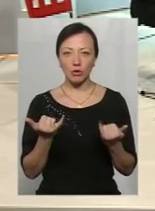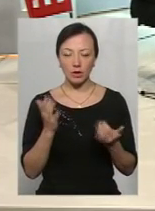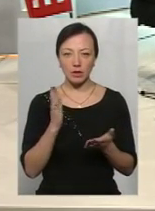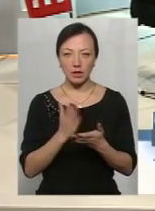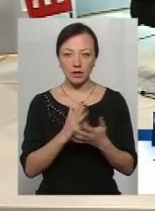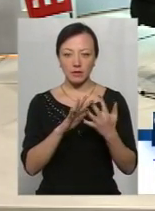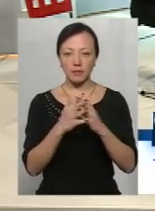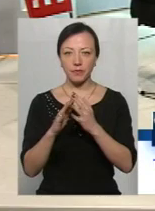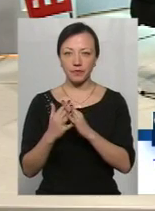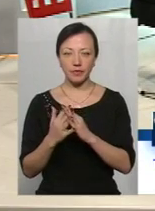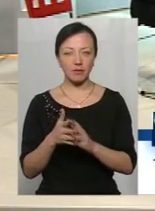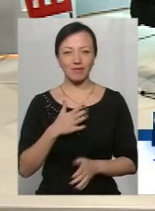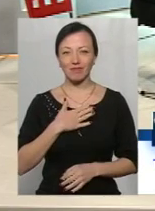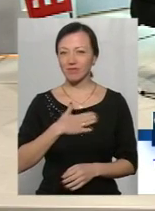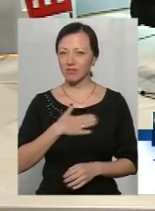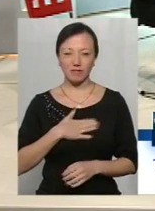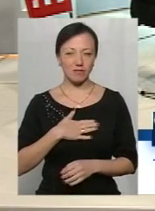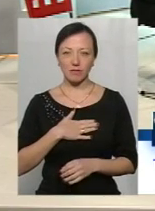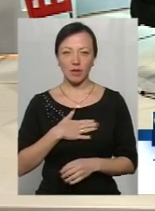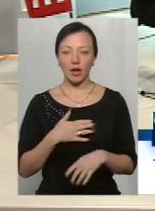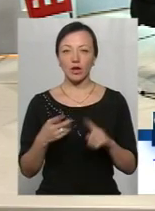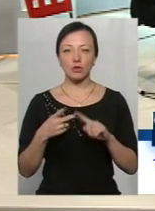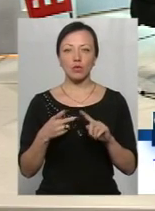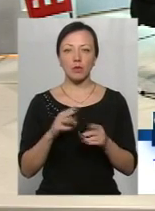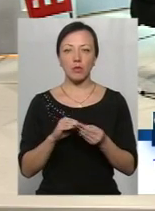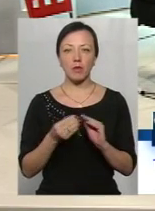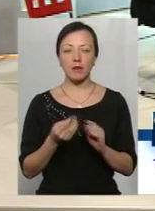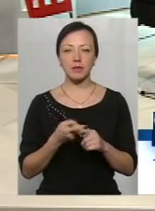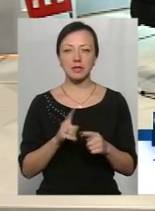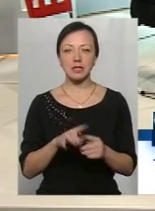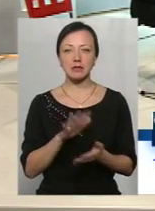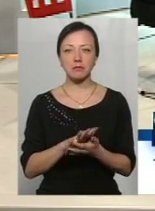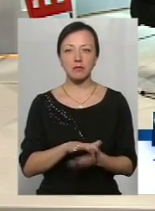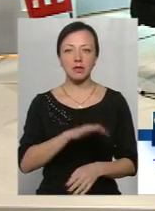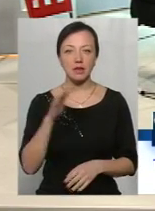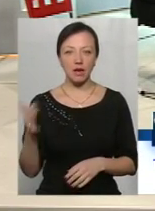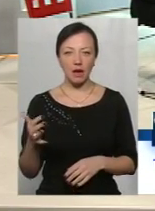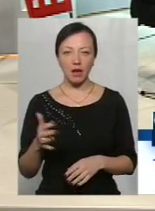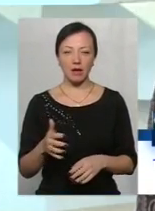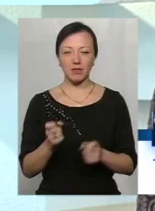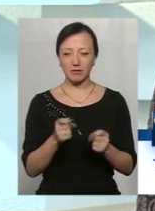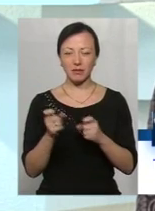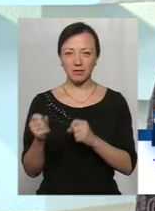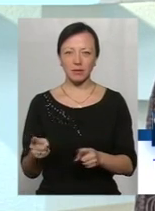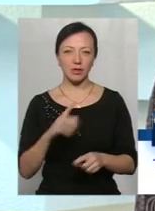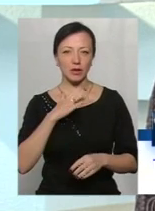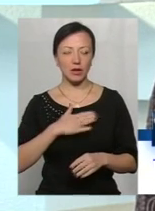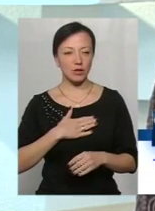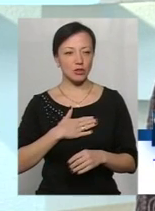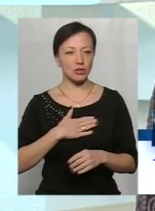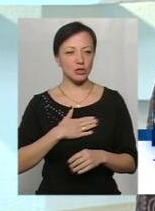пунктах, він вкрай незадовільний. Слідуюча проблематика – це було сміття, ним захарашені сьогодні наші